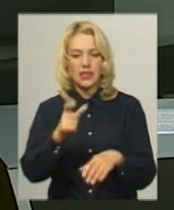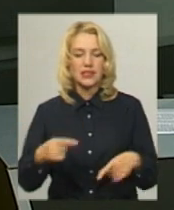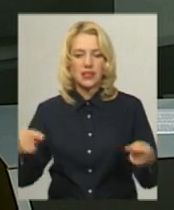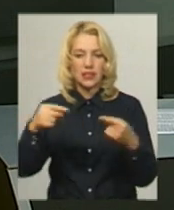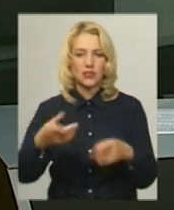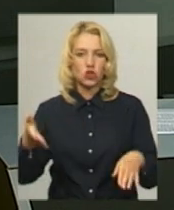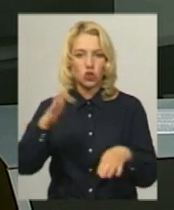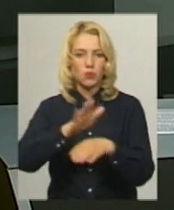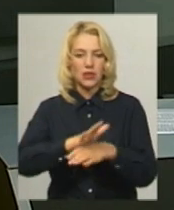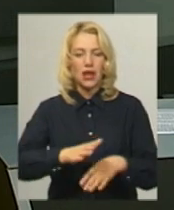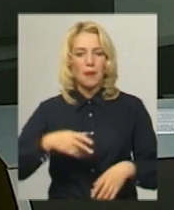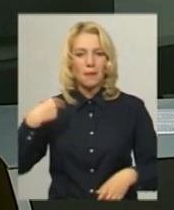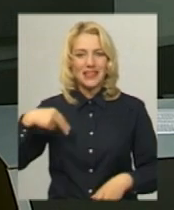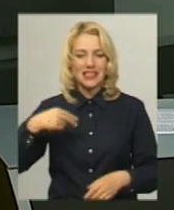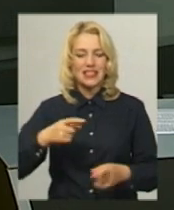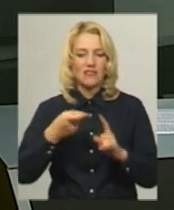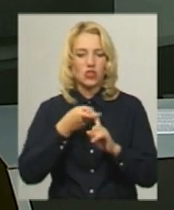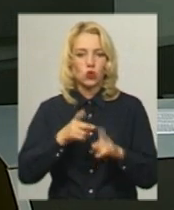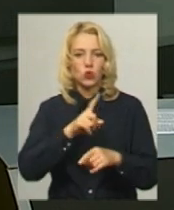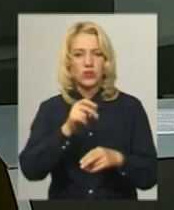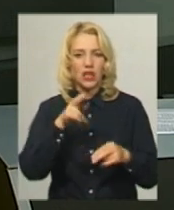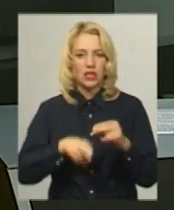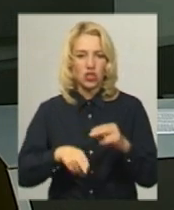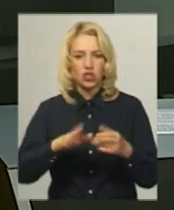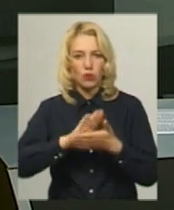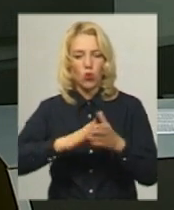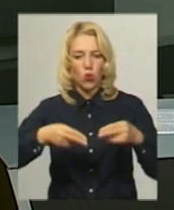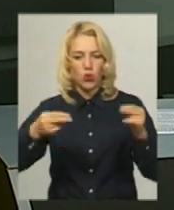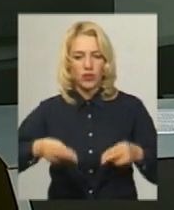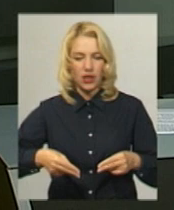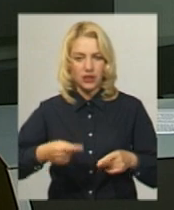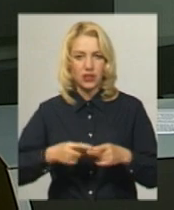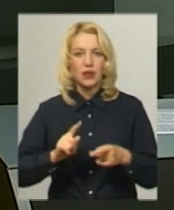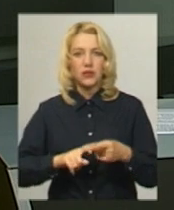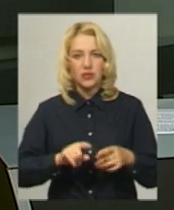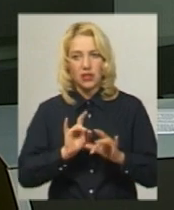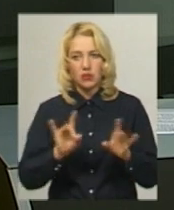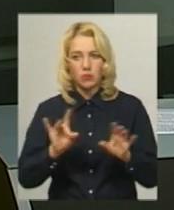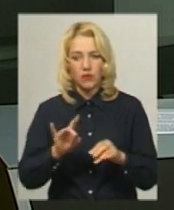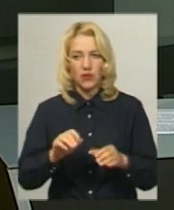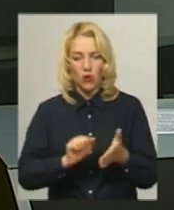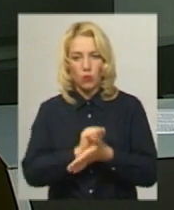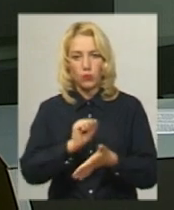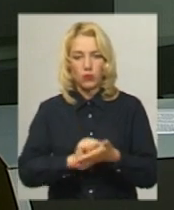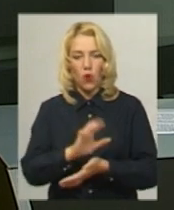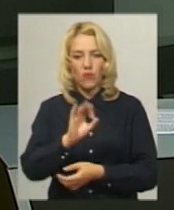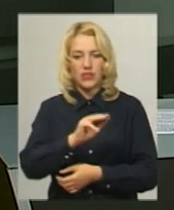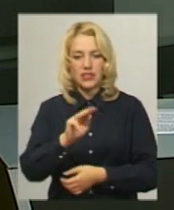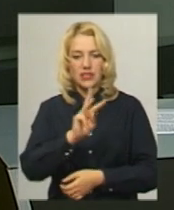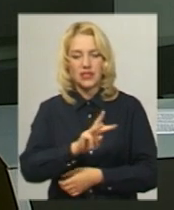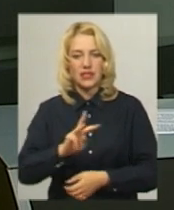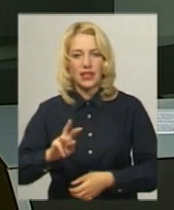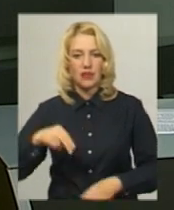президента у зв'язку із закінченням строку повноважень президента України. Таку інформацію вчора опублікували на офіційному сайті